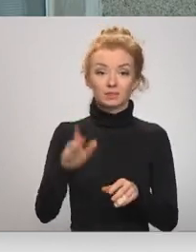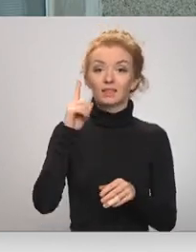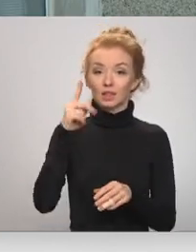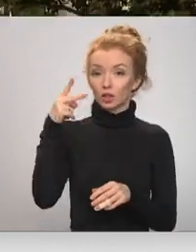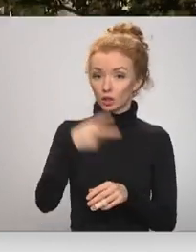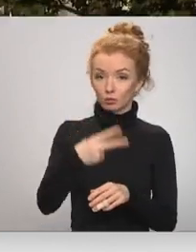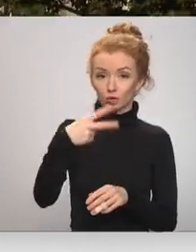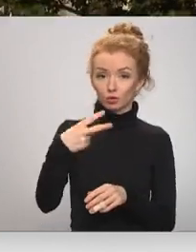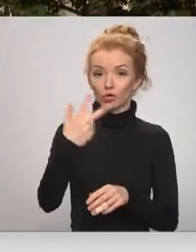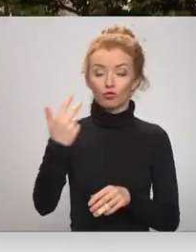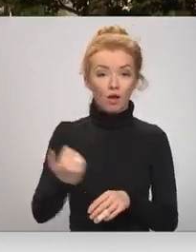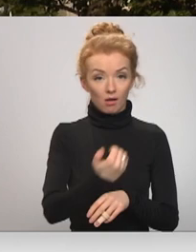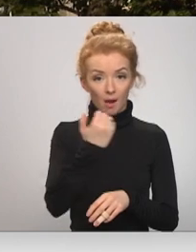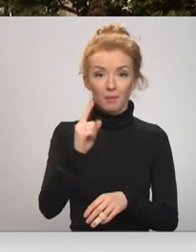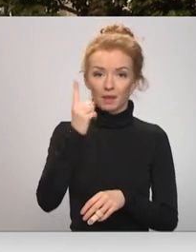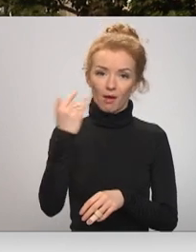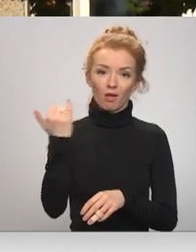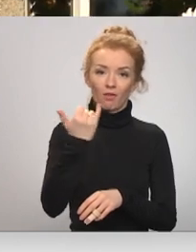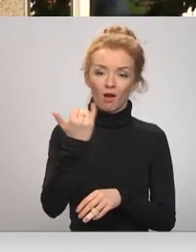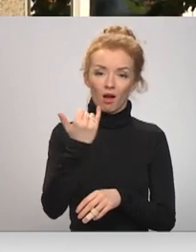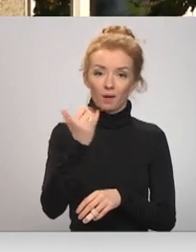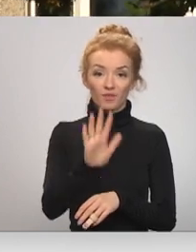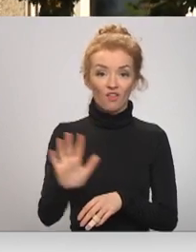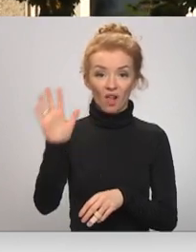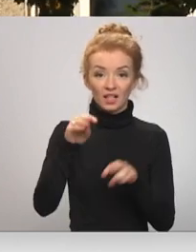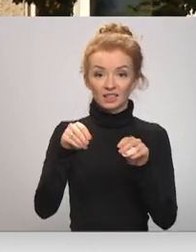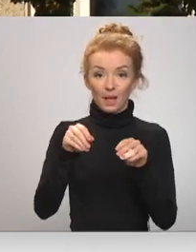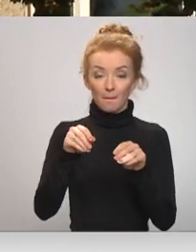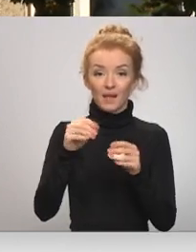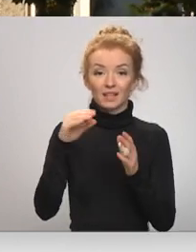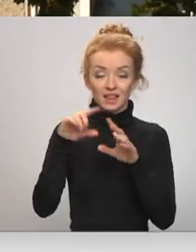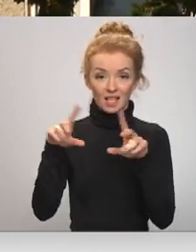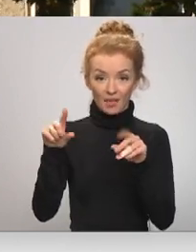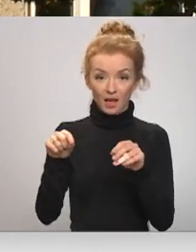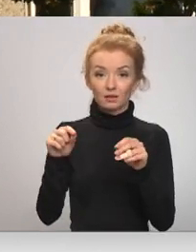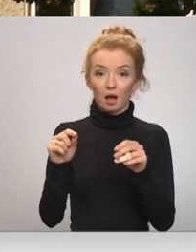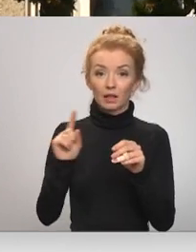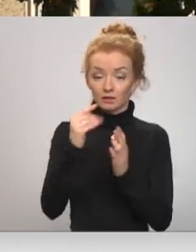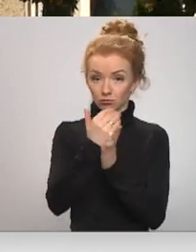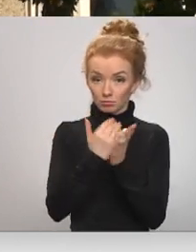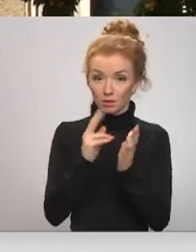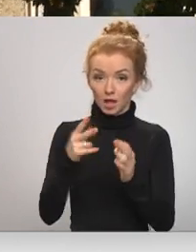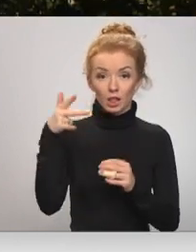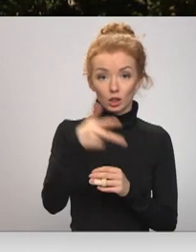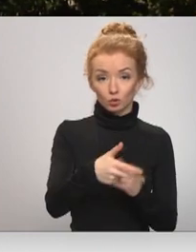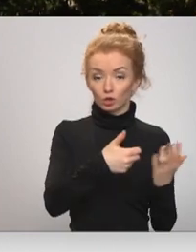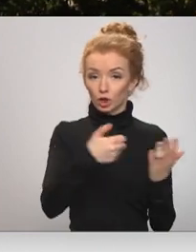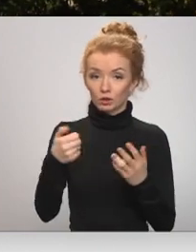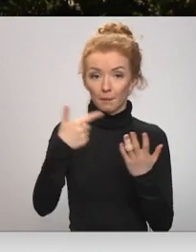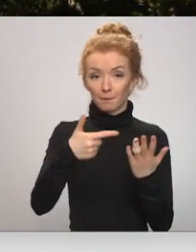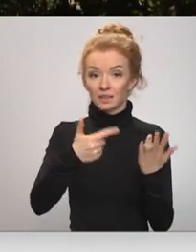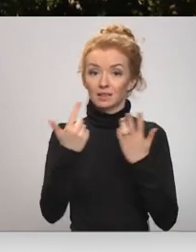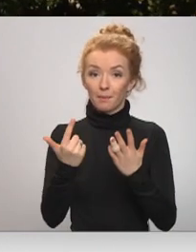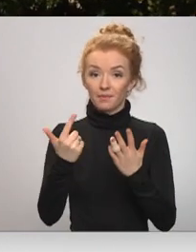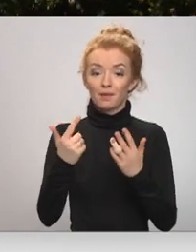2023. gada 1. janvārī. Valsts zemes dienesta data liecina, ka pat labāk Latvijā ir 3677